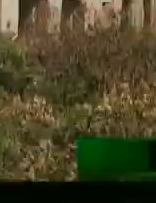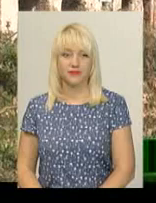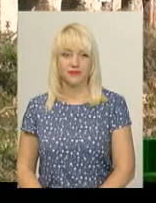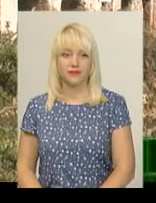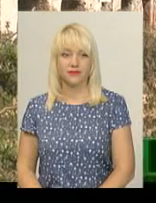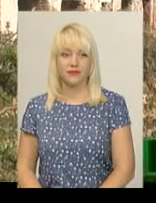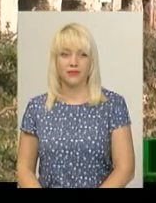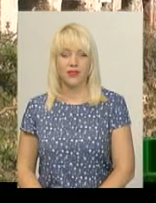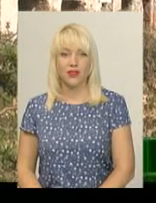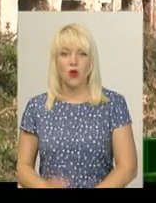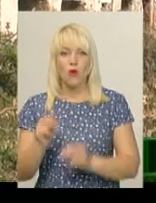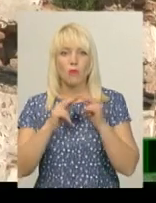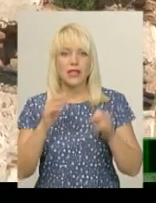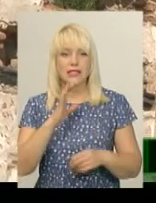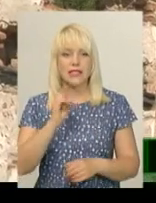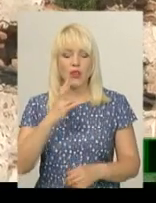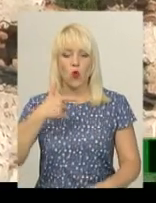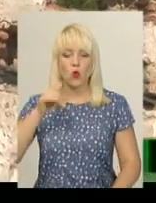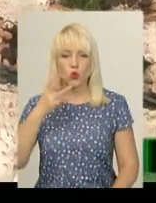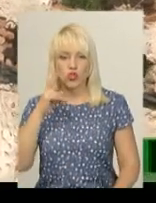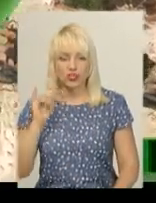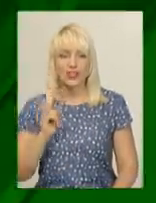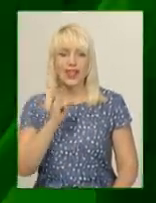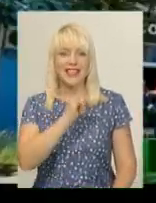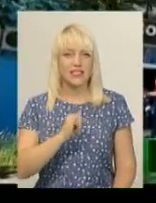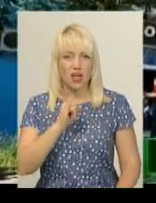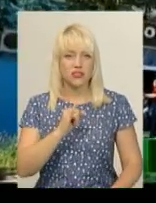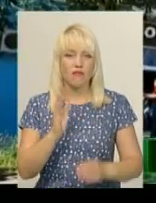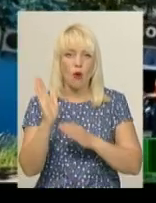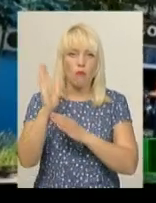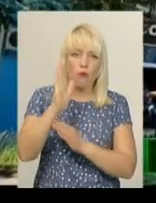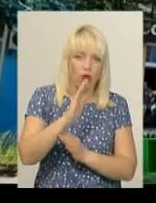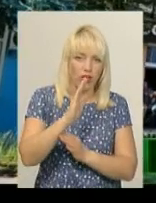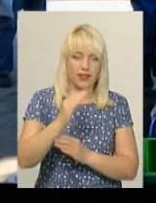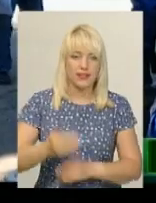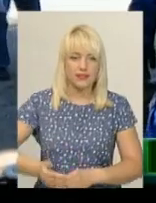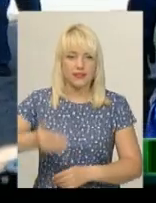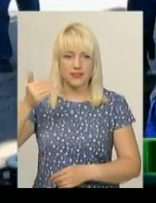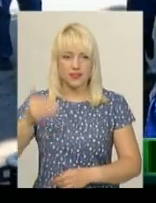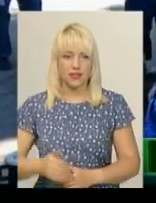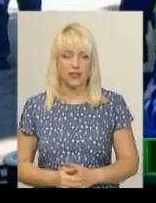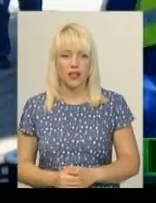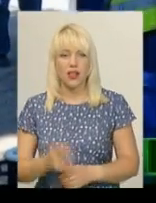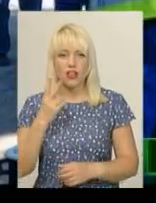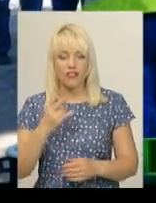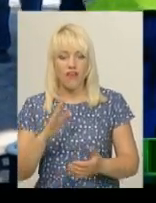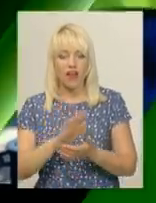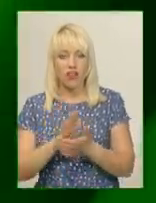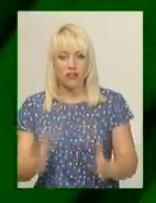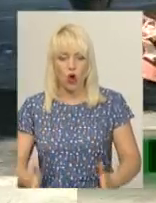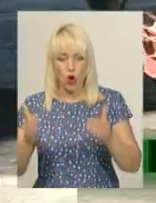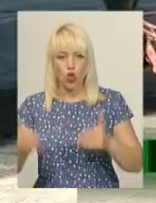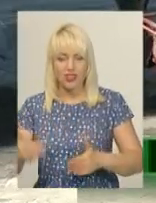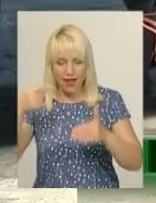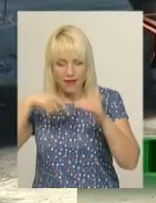У палаці Сангушків в Ізяславі похилилася стіна. Два підземних контейнери для сміття встановили у Хмельницькому.